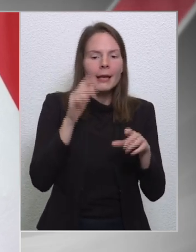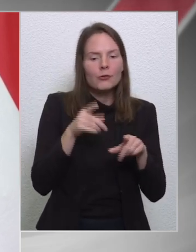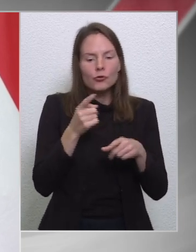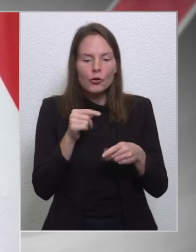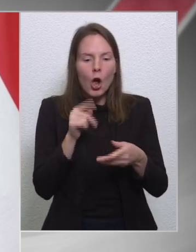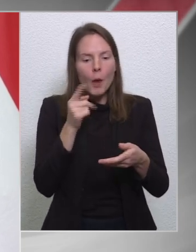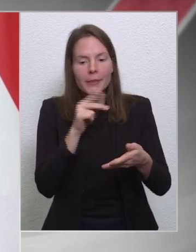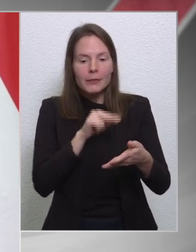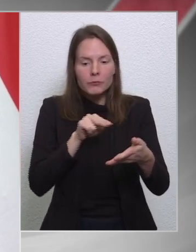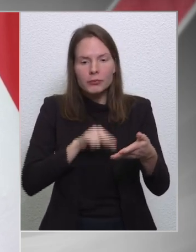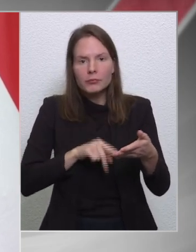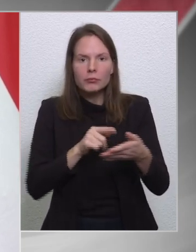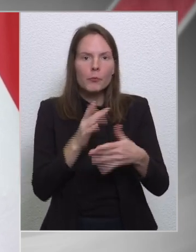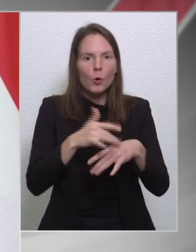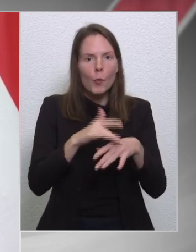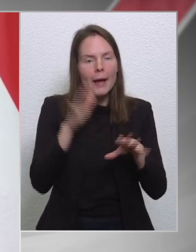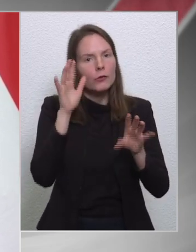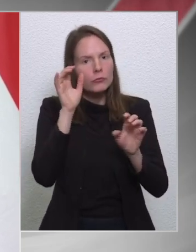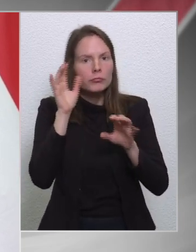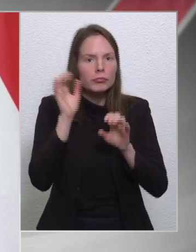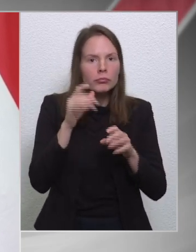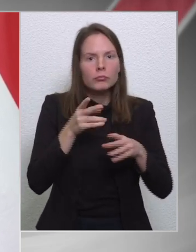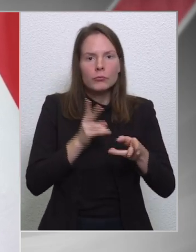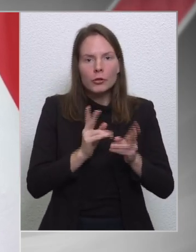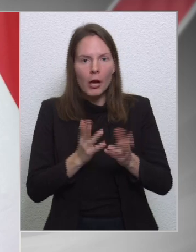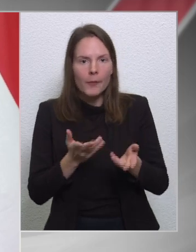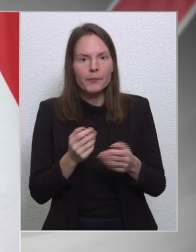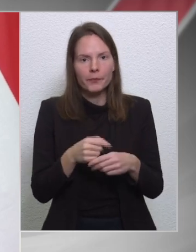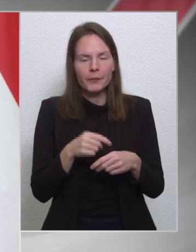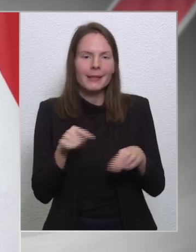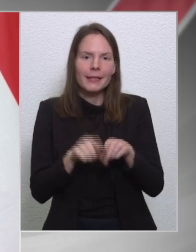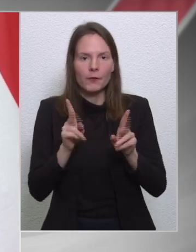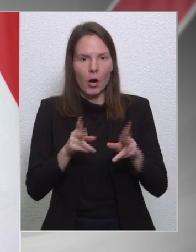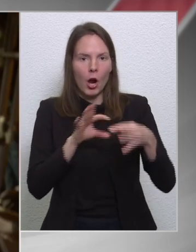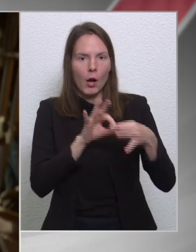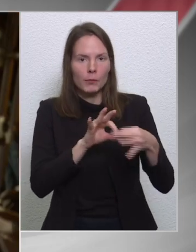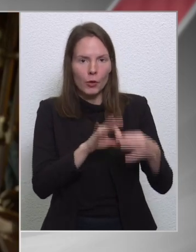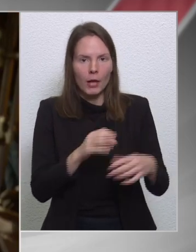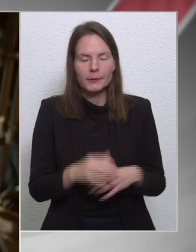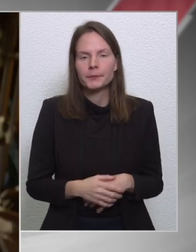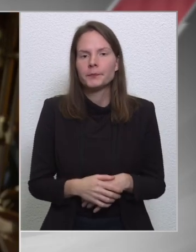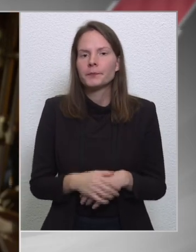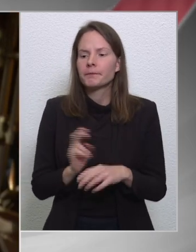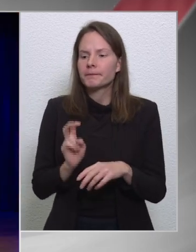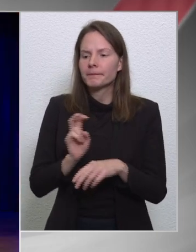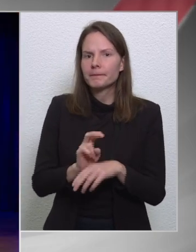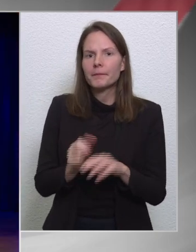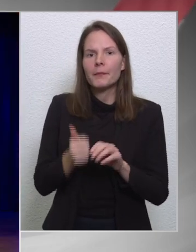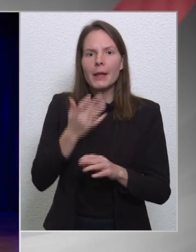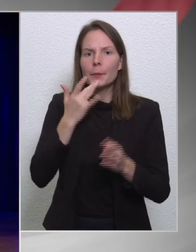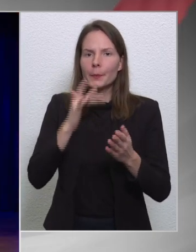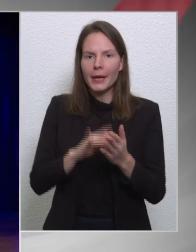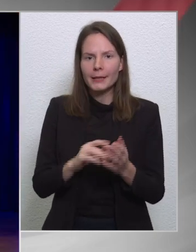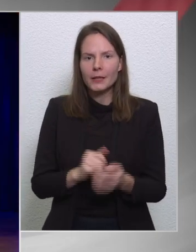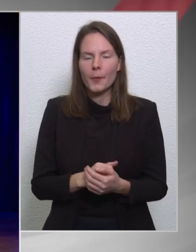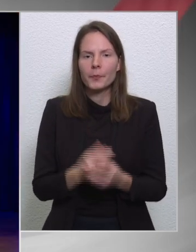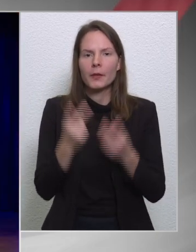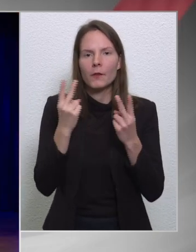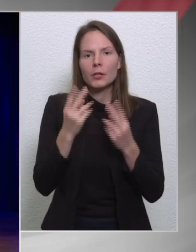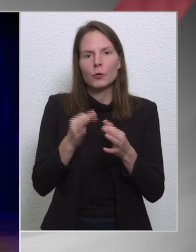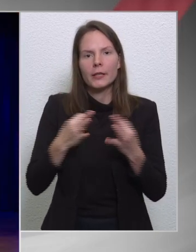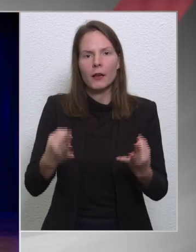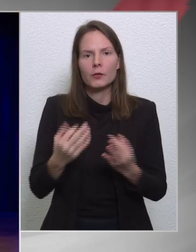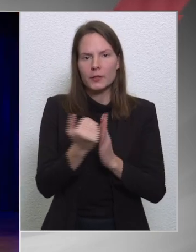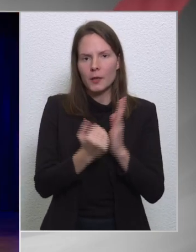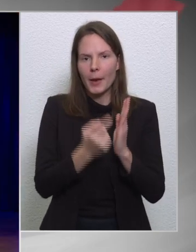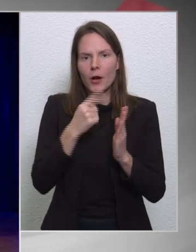nézeteltéréseket, problémákat. Ilyen értelemben igen, kapcsolatban vagyunk velük. Ha egy példát mondhatok, a vagyonnyilatotot szabályozást